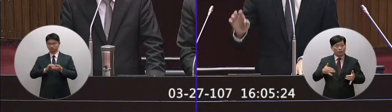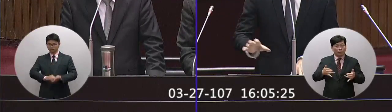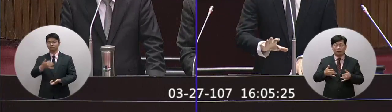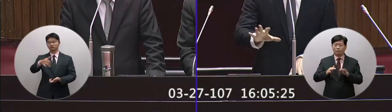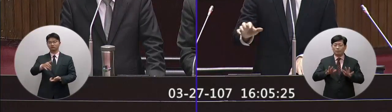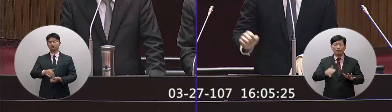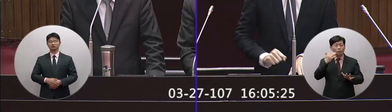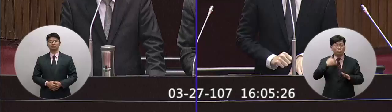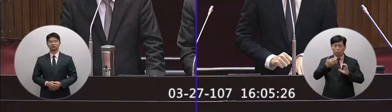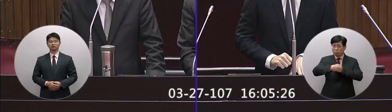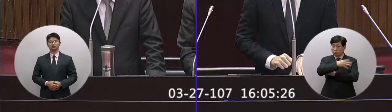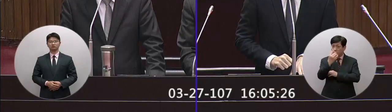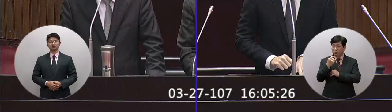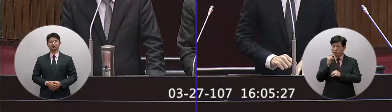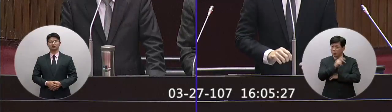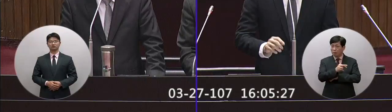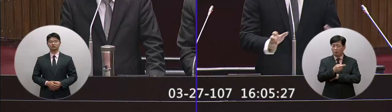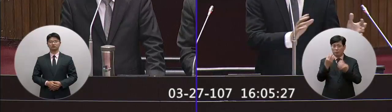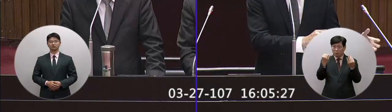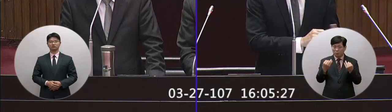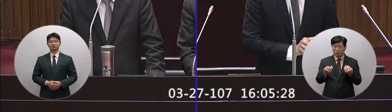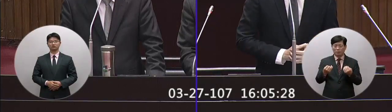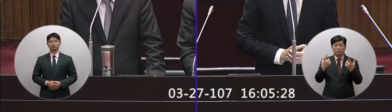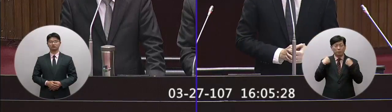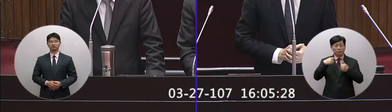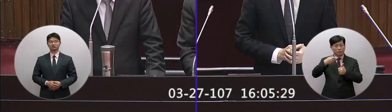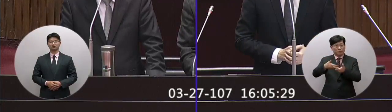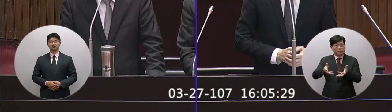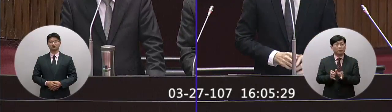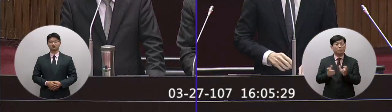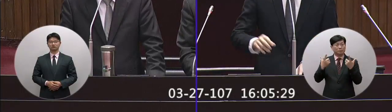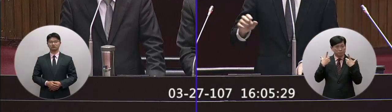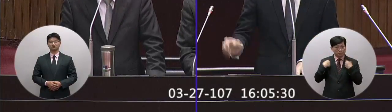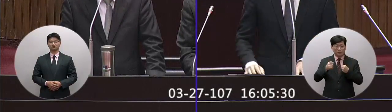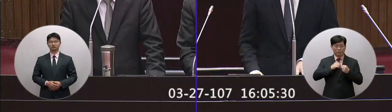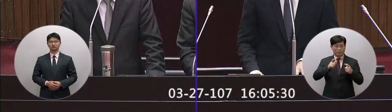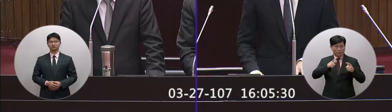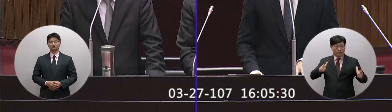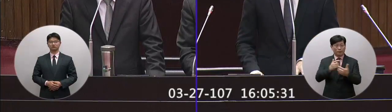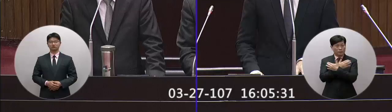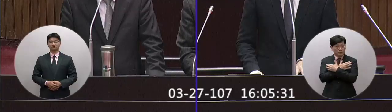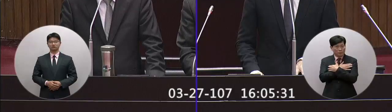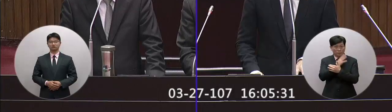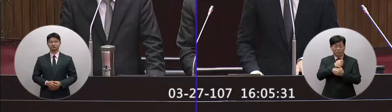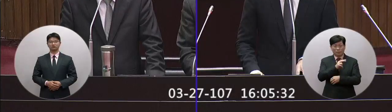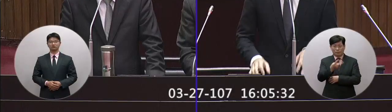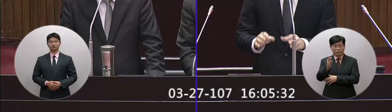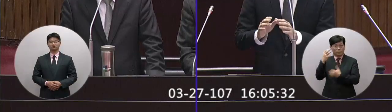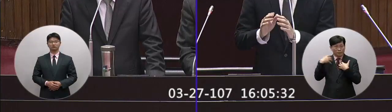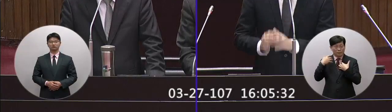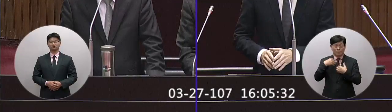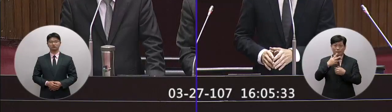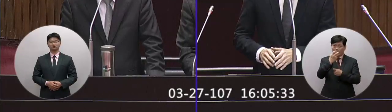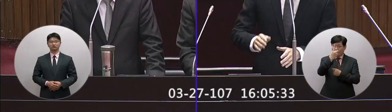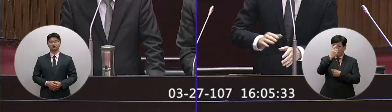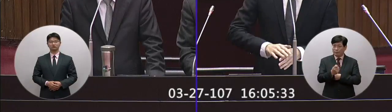照現在媒體看到的這個所需其實本來的教育部原本的這個古代誘致到公共法的價位是